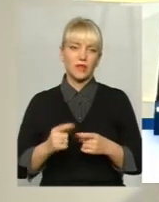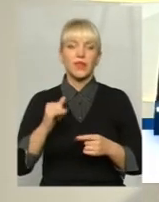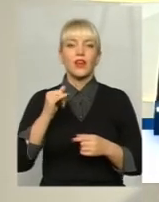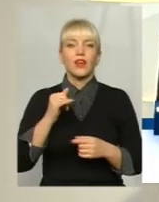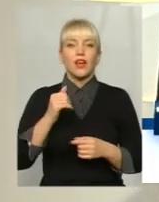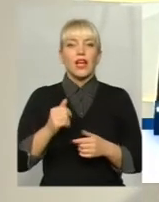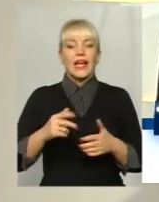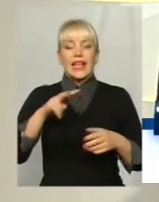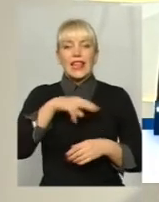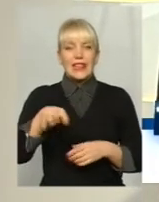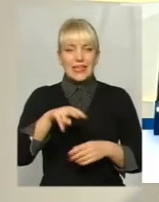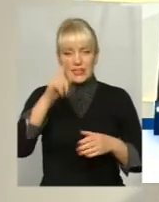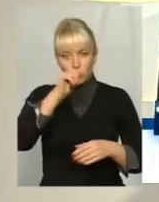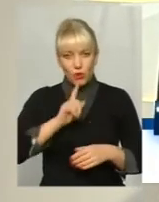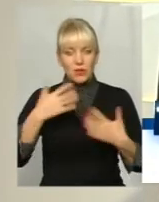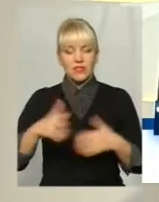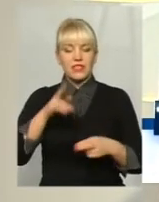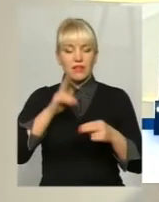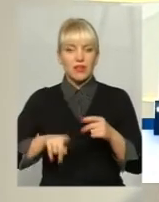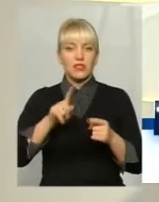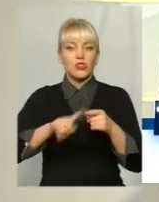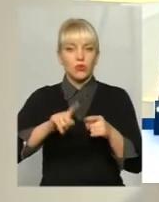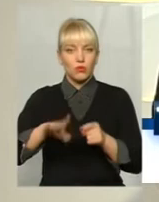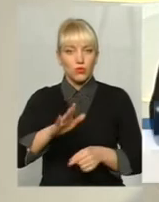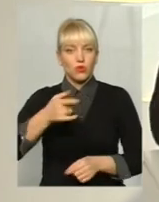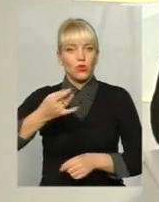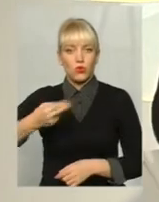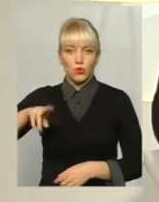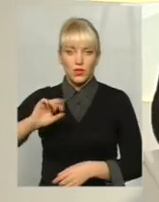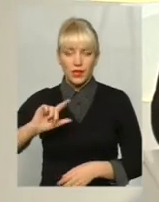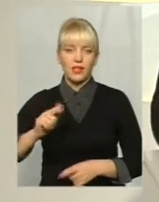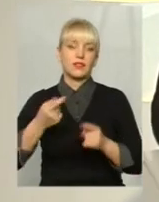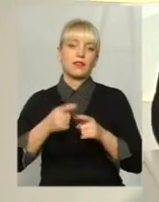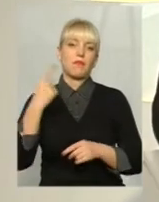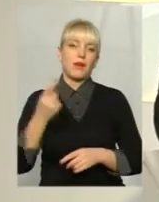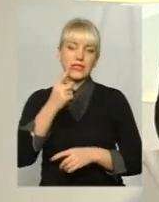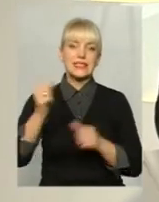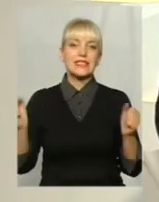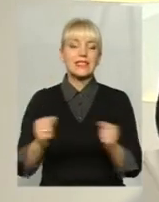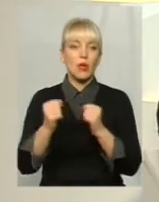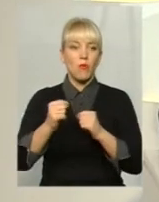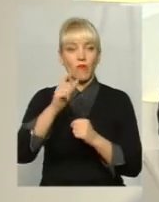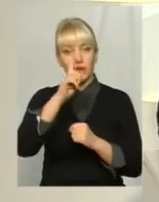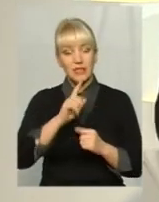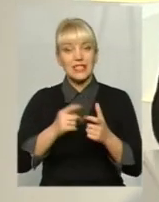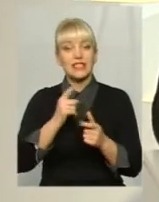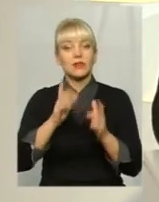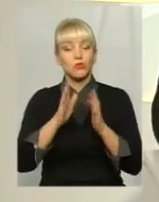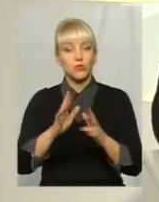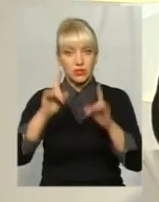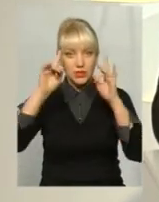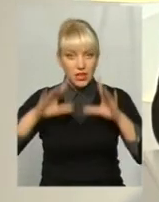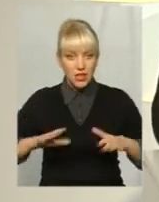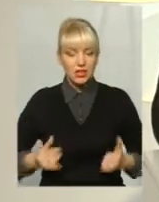Листопад вже майже завершився, попереду грудень. І грудень, це перший зимовий місяць. А ось чи настане зненацька